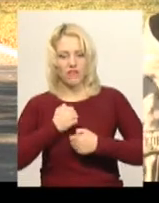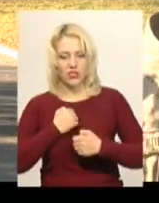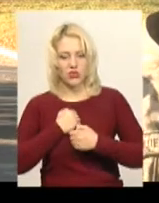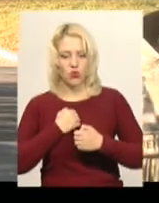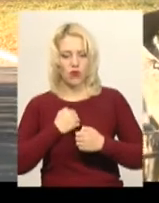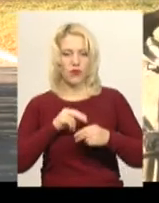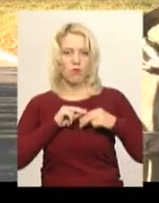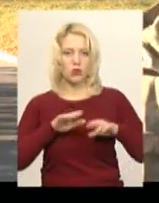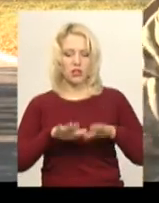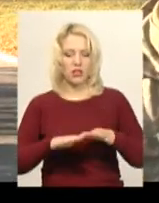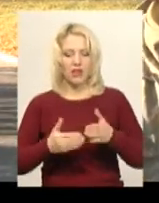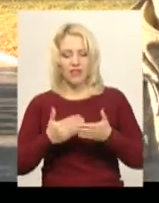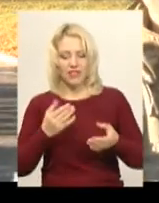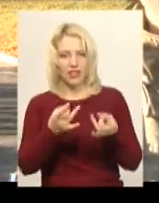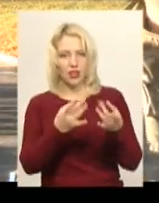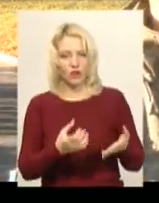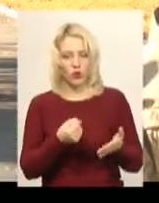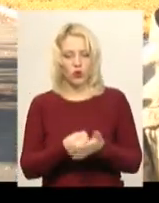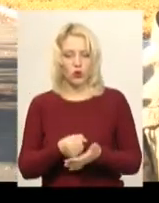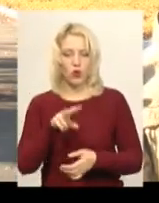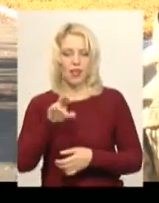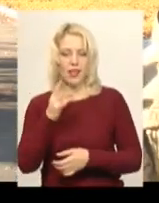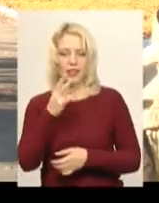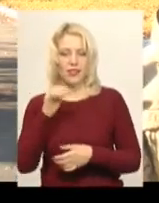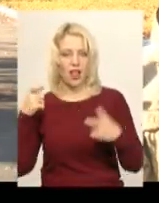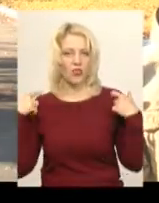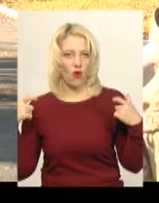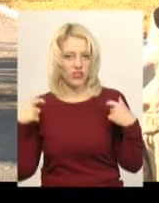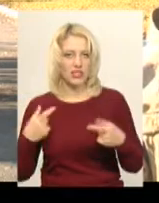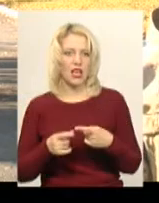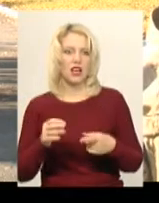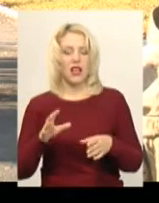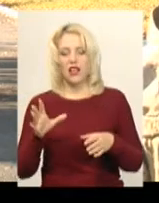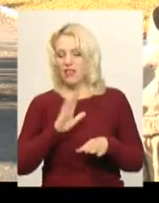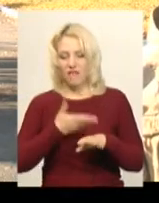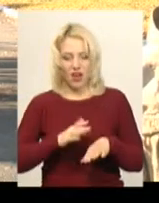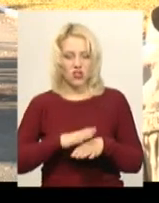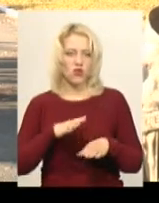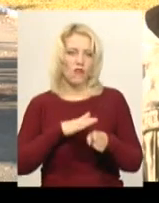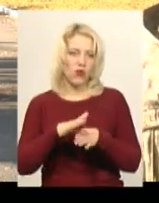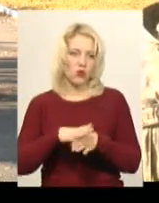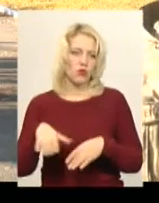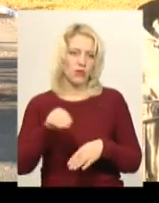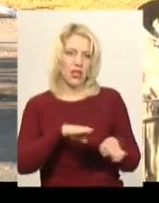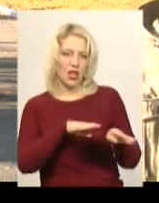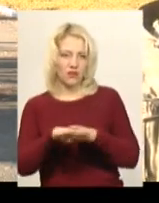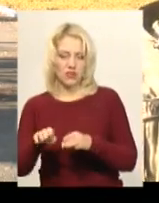рядового до лейтенанта, до офіцера. Неважко, виконуємо все на рівні з чоловіками, стараємося принаймні.